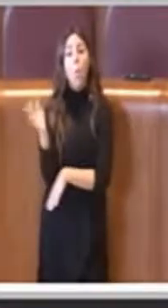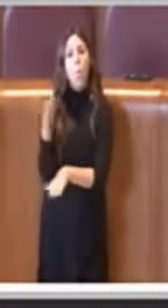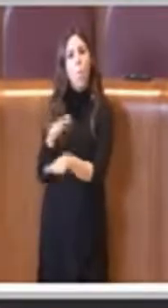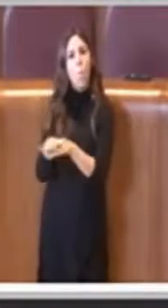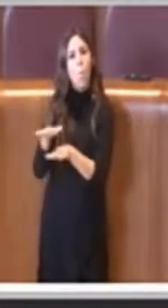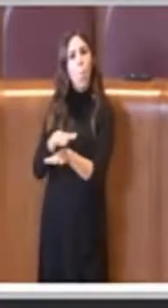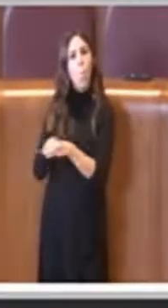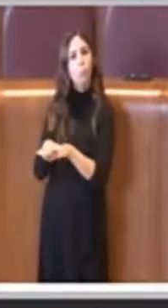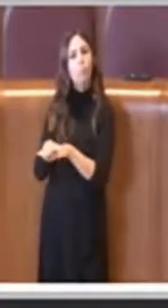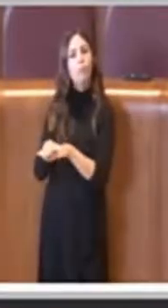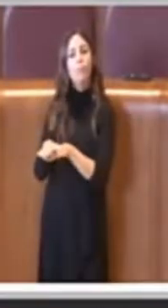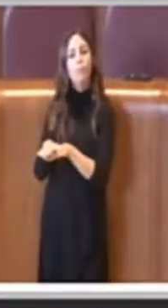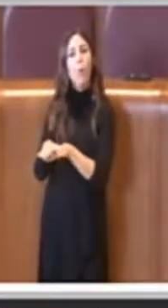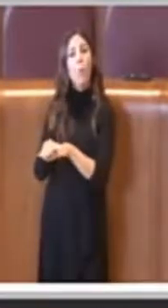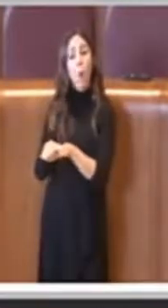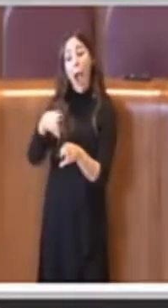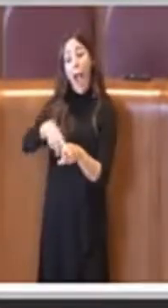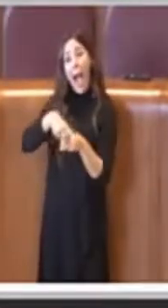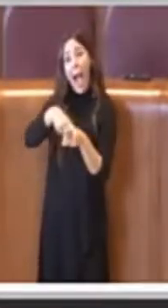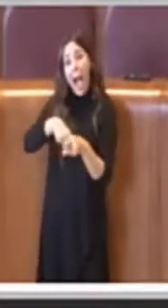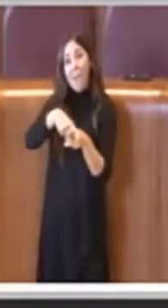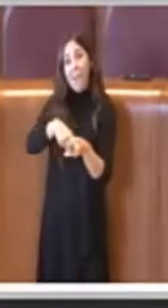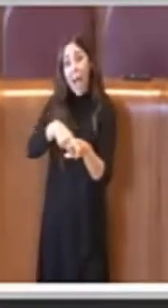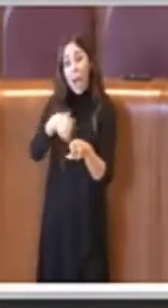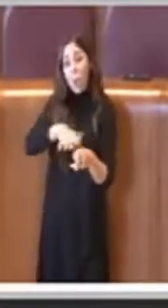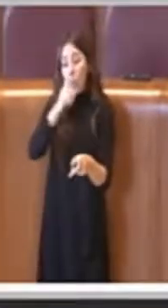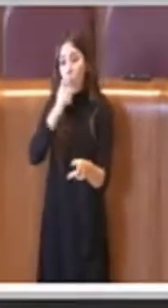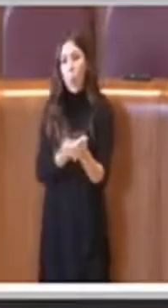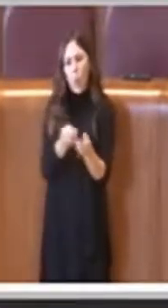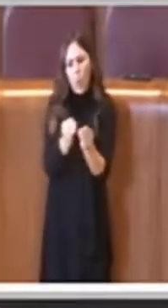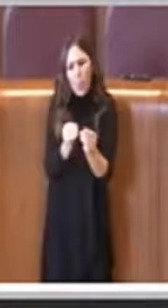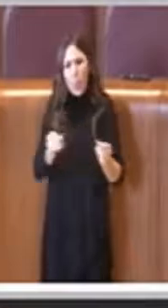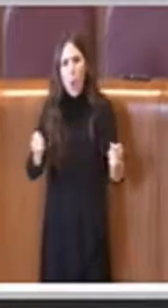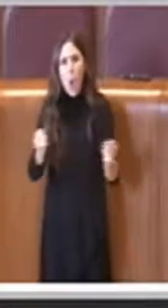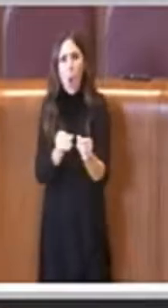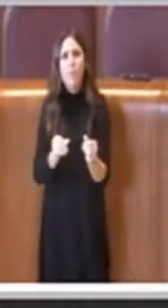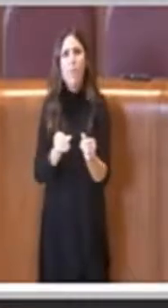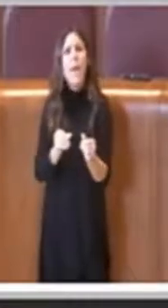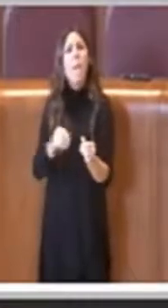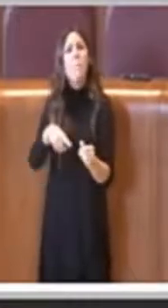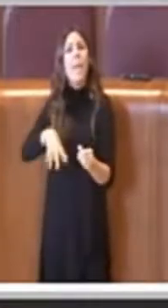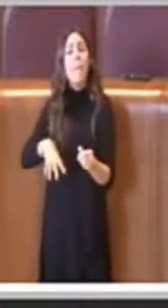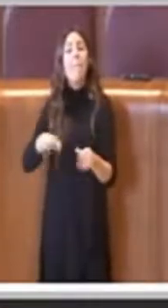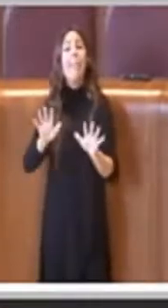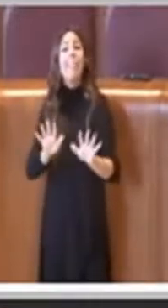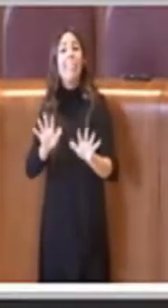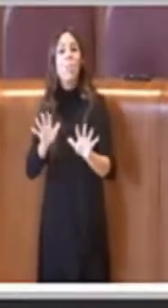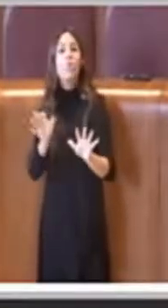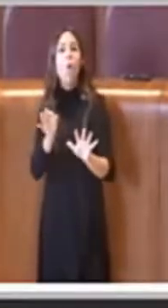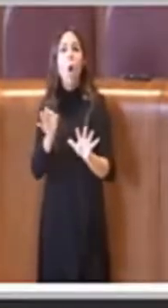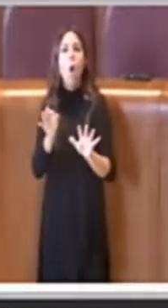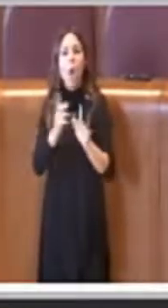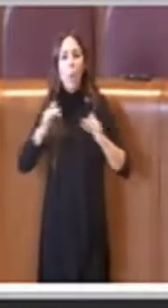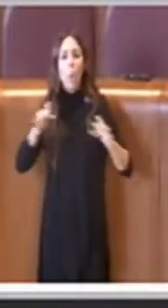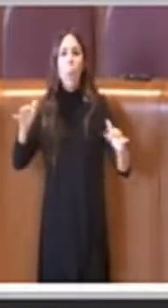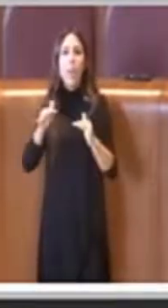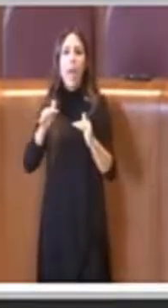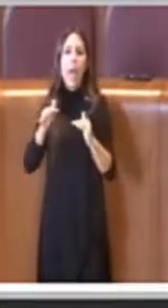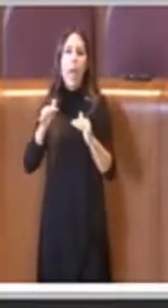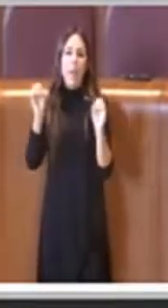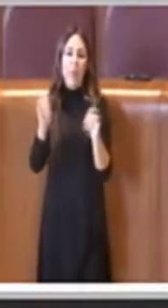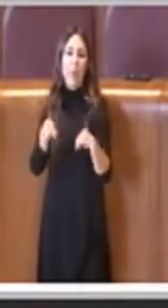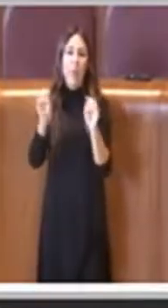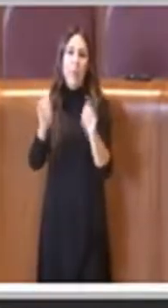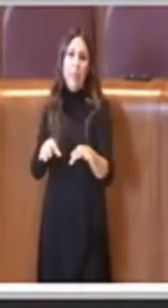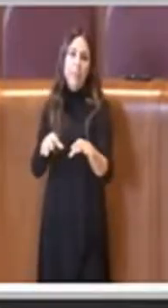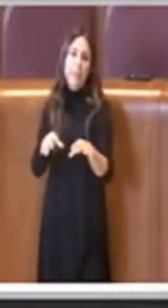appunto di quest'animale, ragioniamo anche sulle polveri sottili, sui PM10, sull'inquinamento dell'aria che oramai